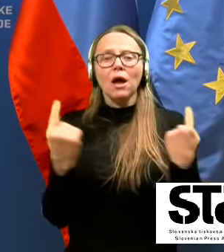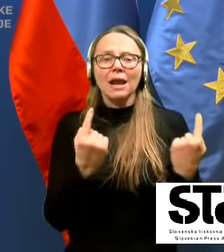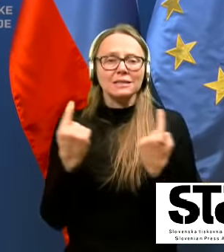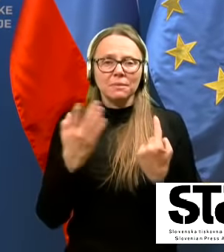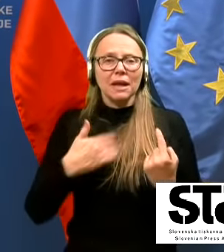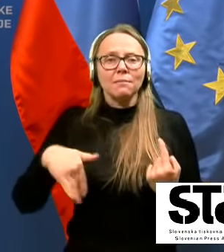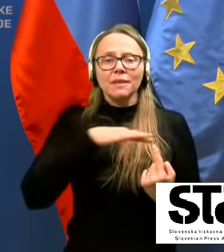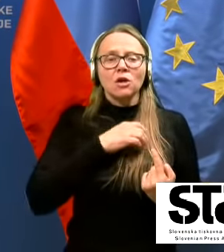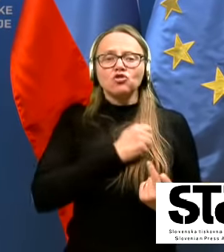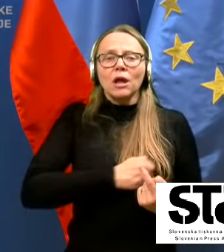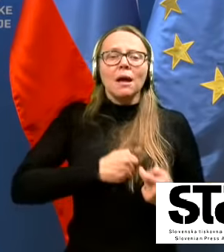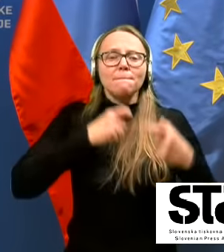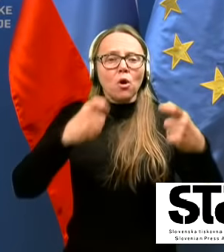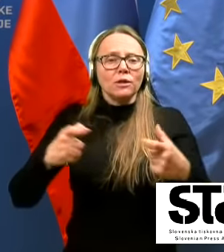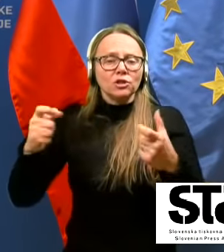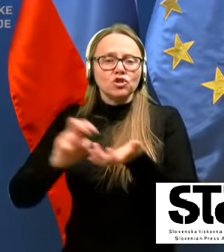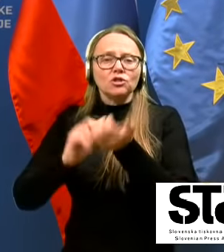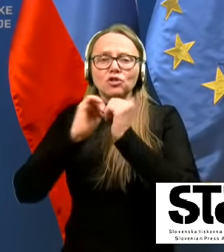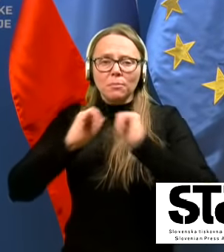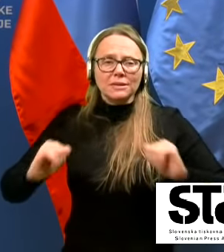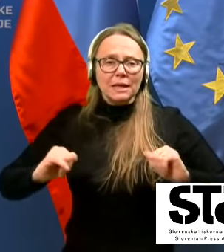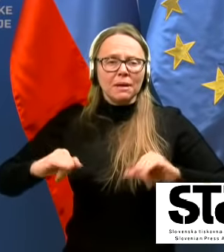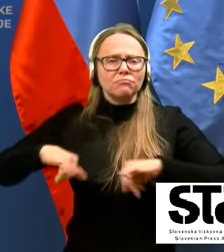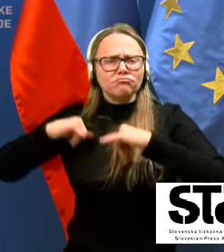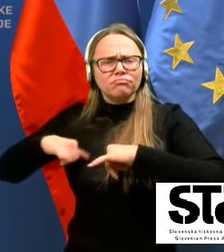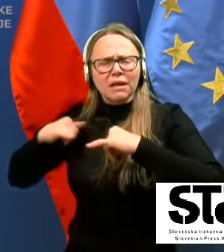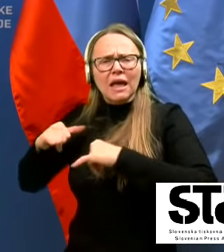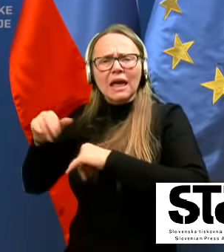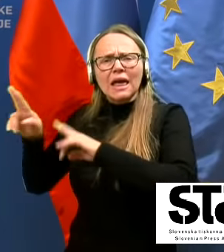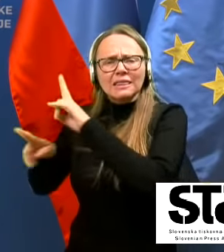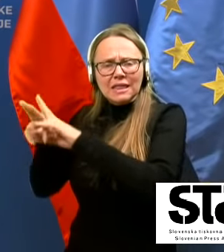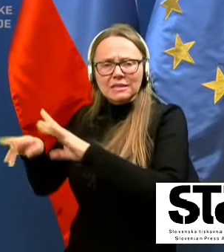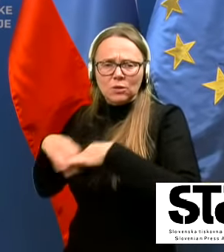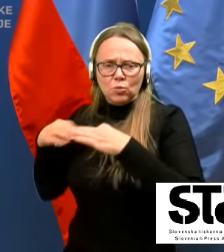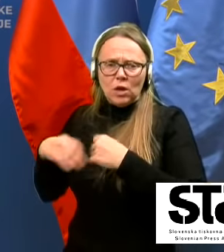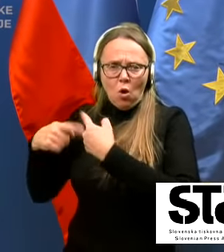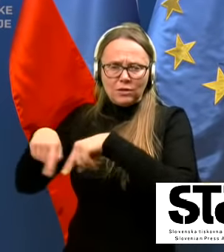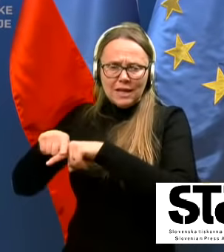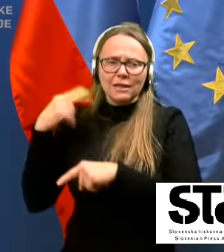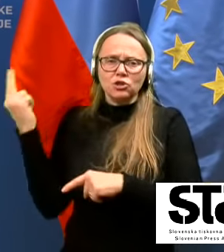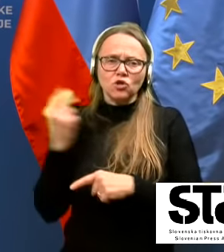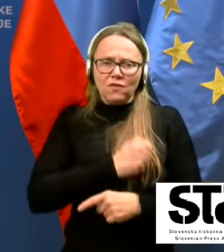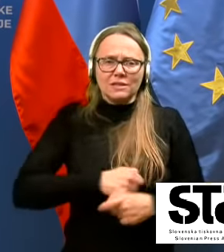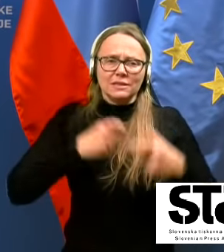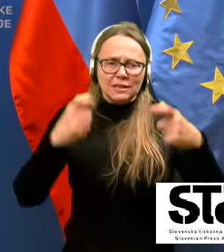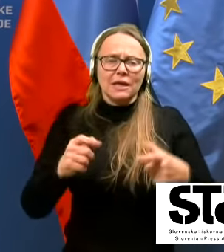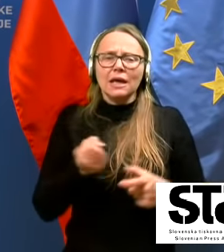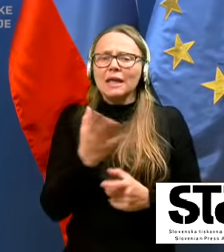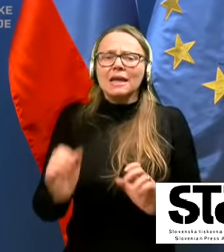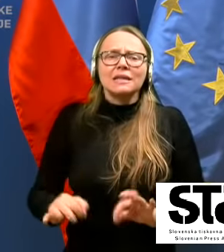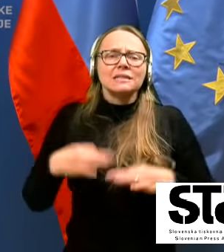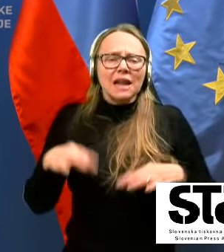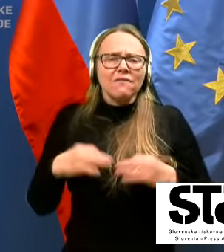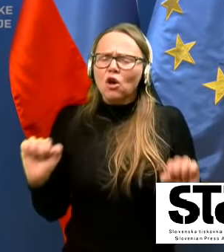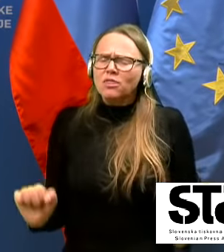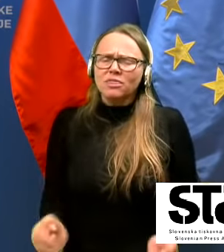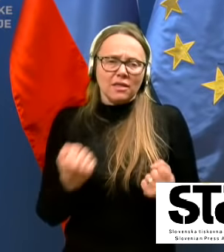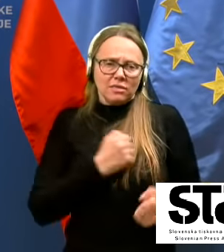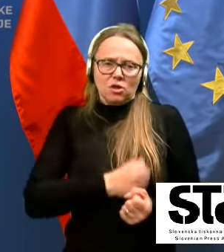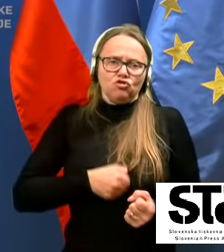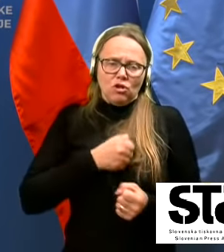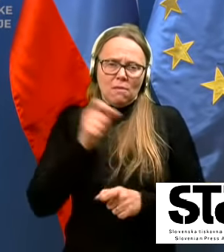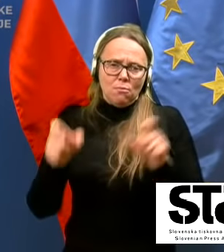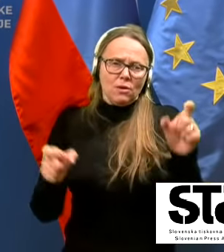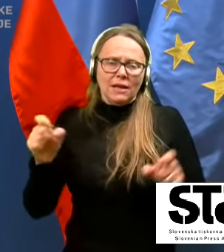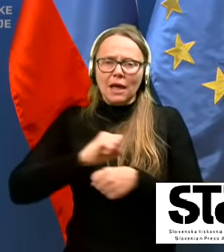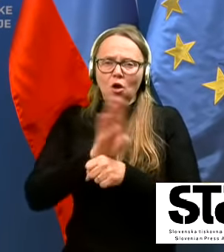naših bolnišnicah, še posebej pa v intenzivnih oddelkih slovenskih bolnišnic, kjer zdravijo najteže bovnike s COVID-19.